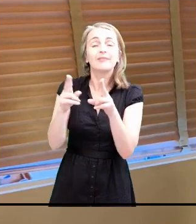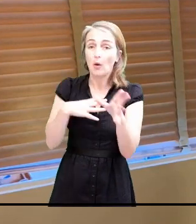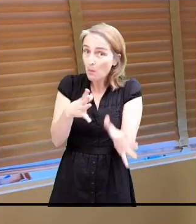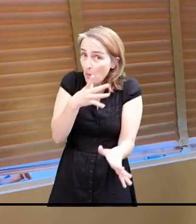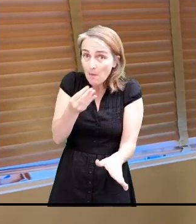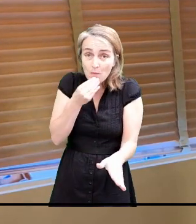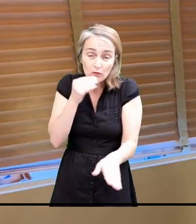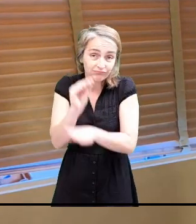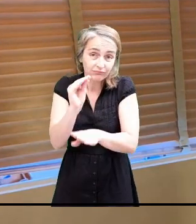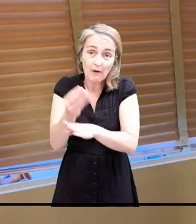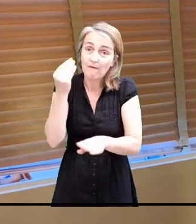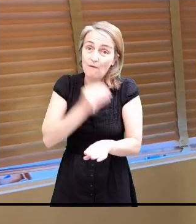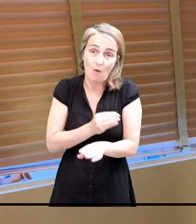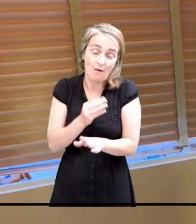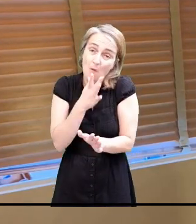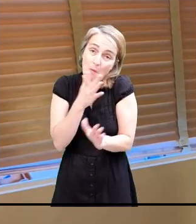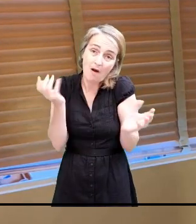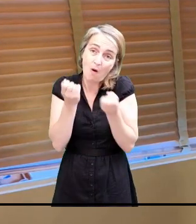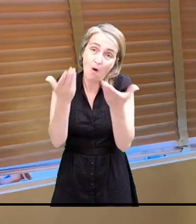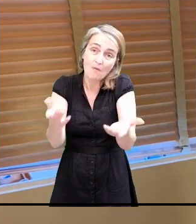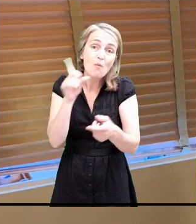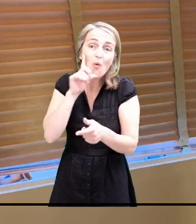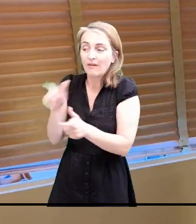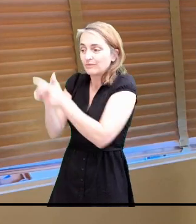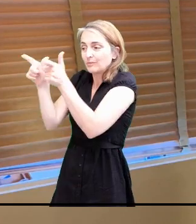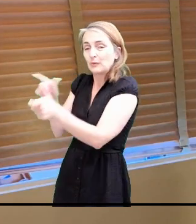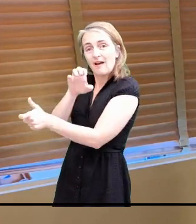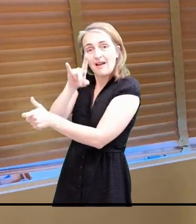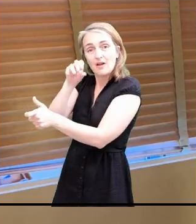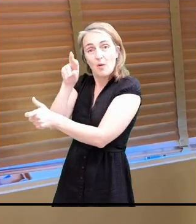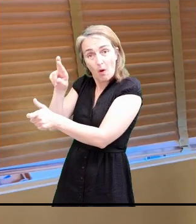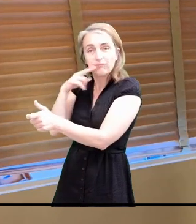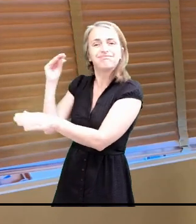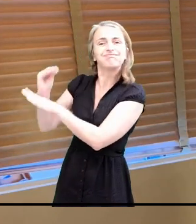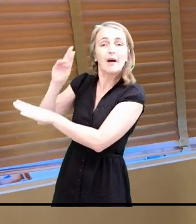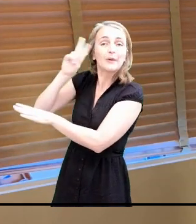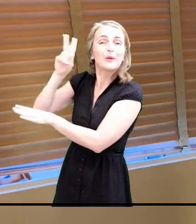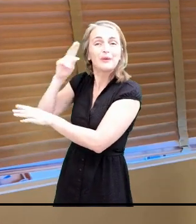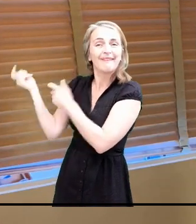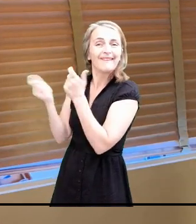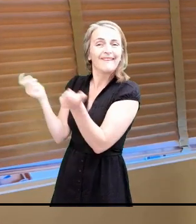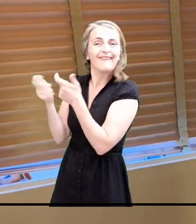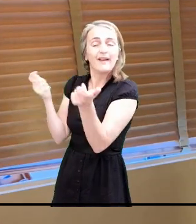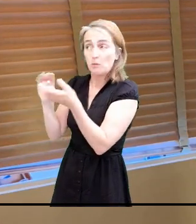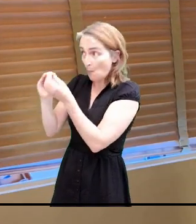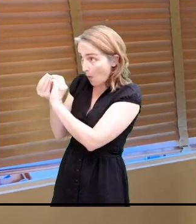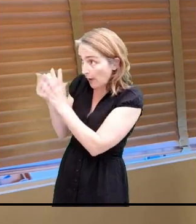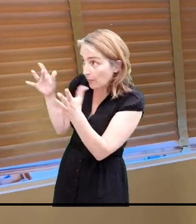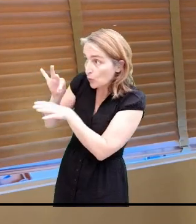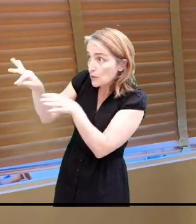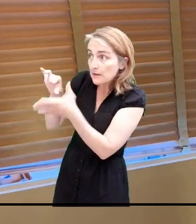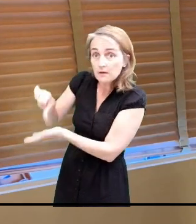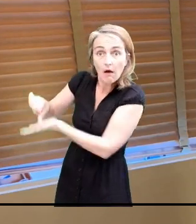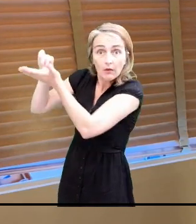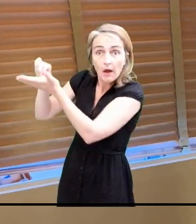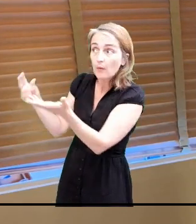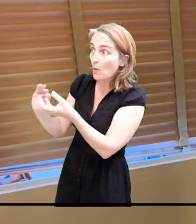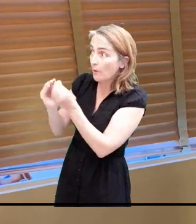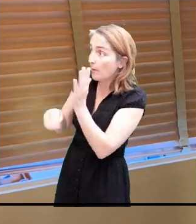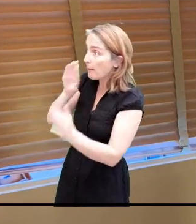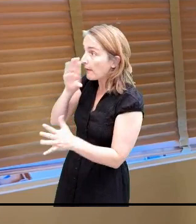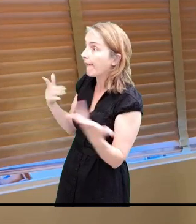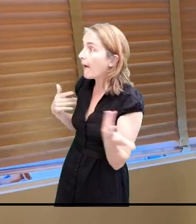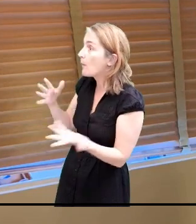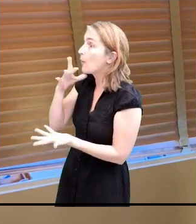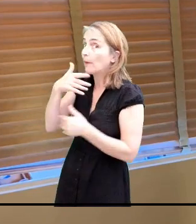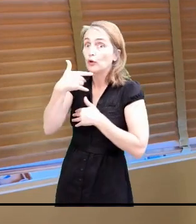possibilité d'un repas même froid. Notre prestataire Elior, à l'heure actuelle, a un problème sur sa cuisine centrale et n'est pas en mesure de nous offrir